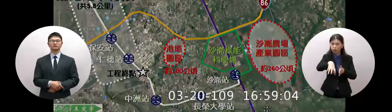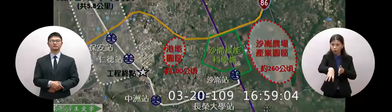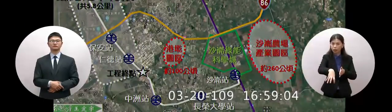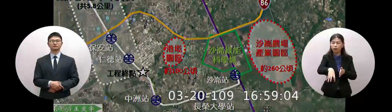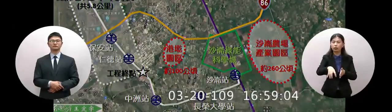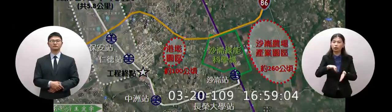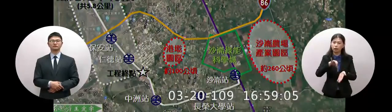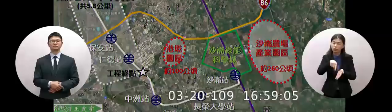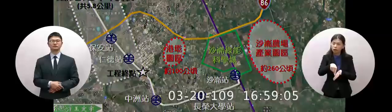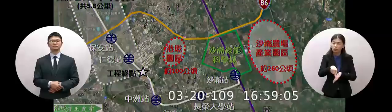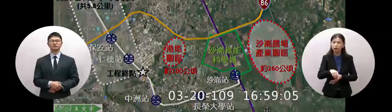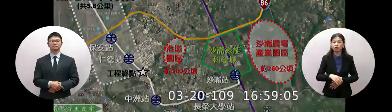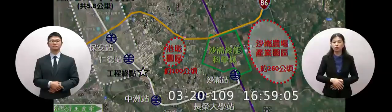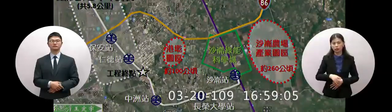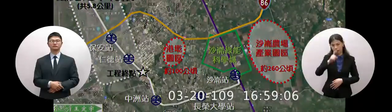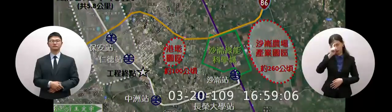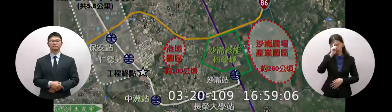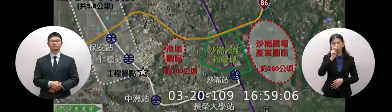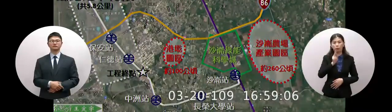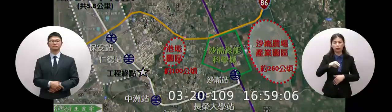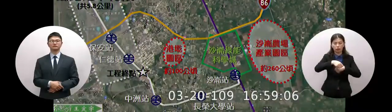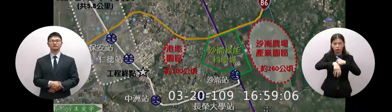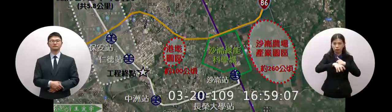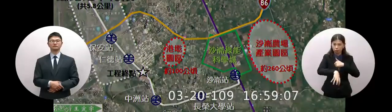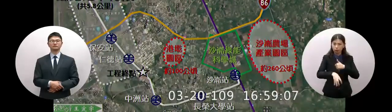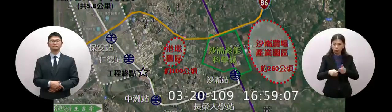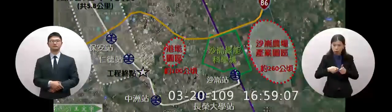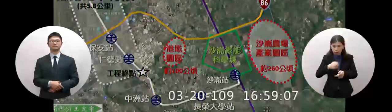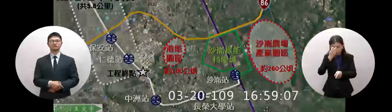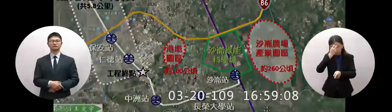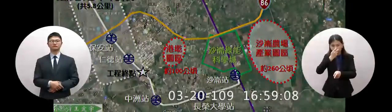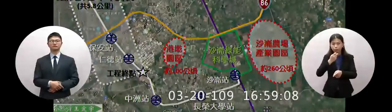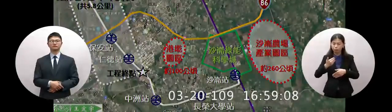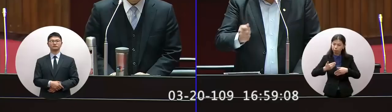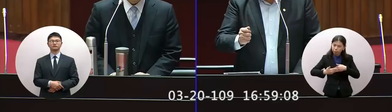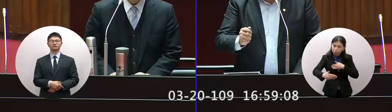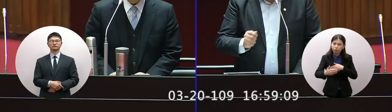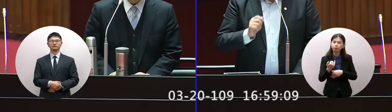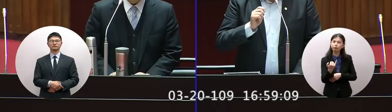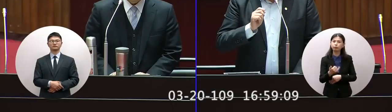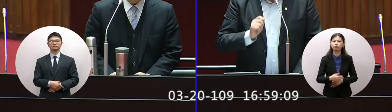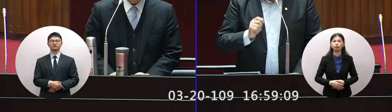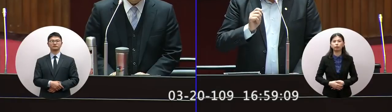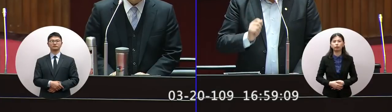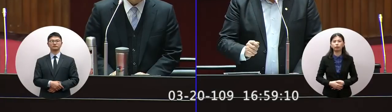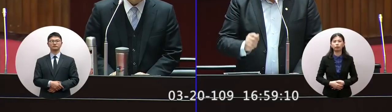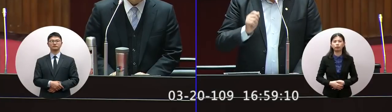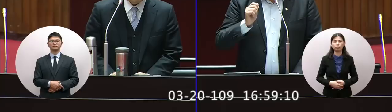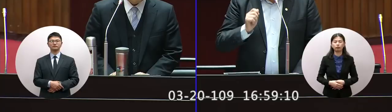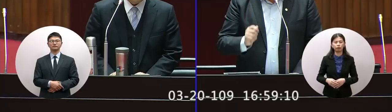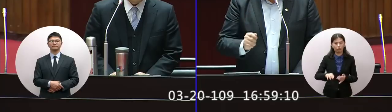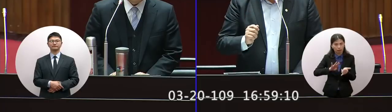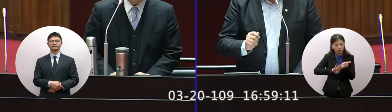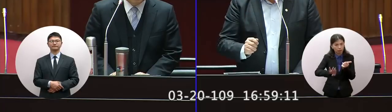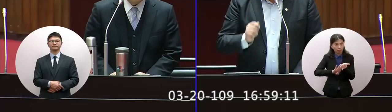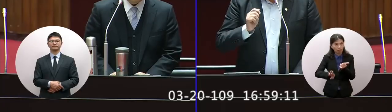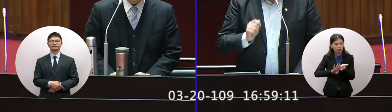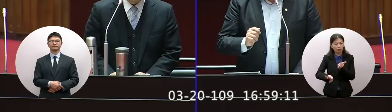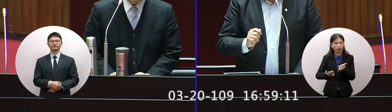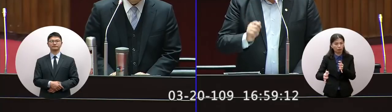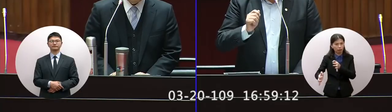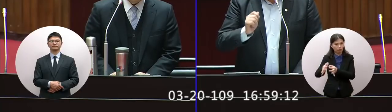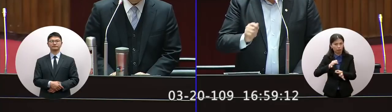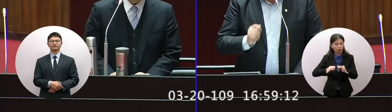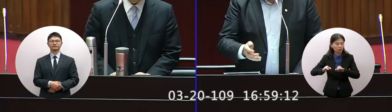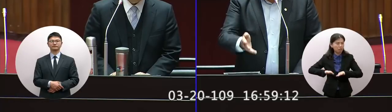希望議長可以交代保護收到是不是追蹤本市會追蹤這個事情這對改變南台灣的產業結構